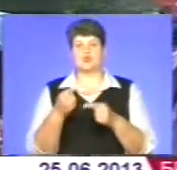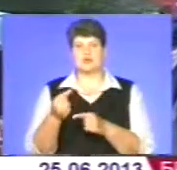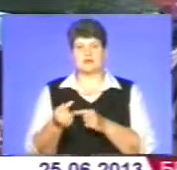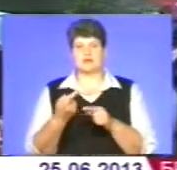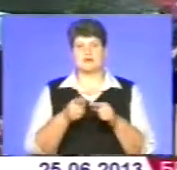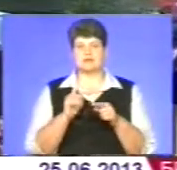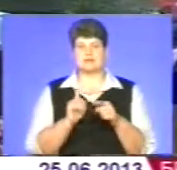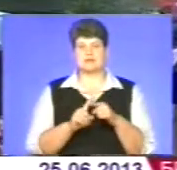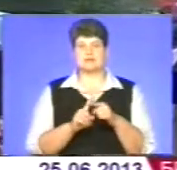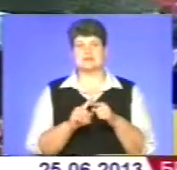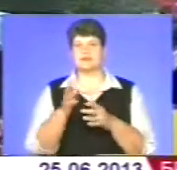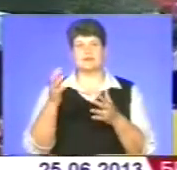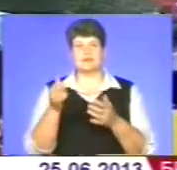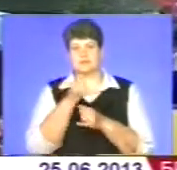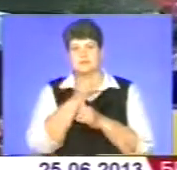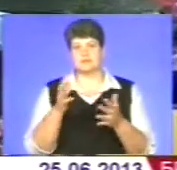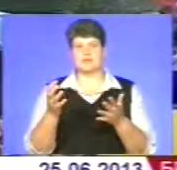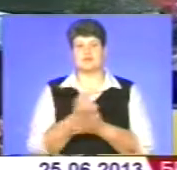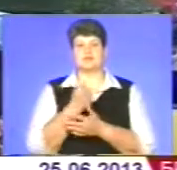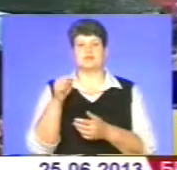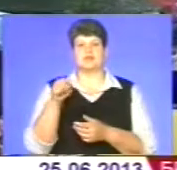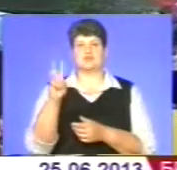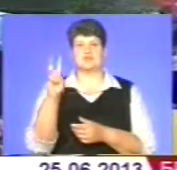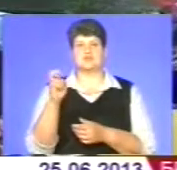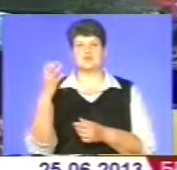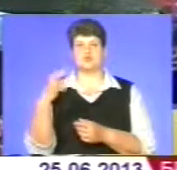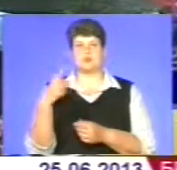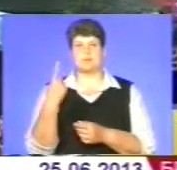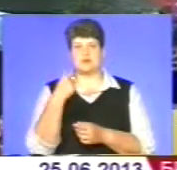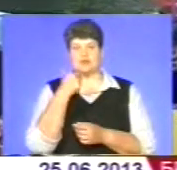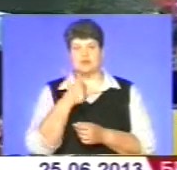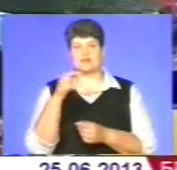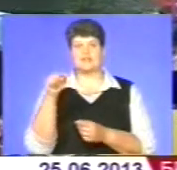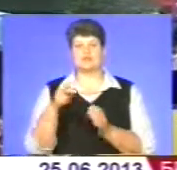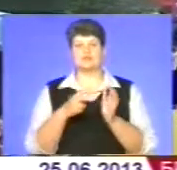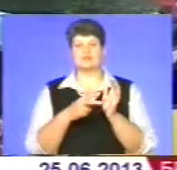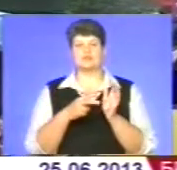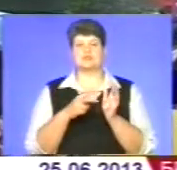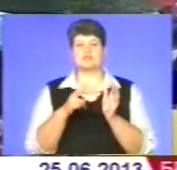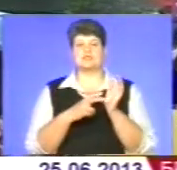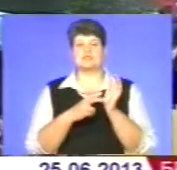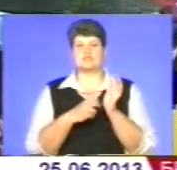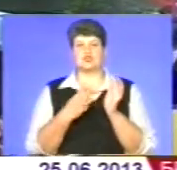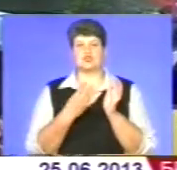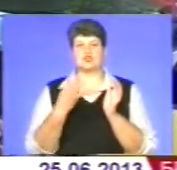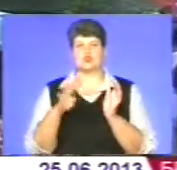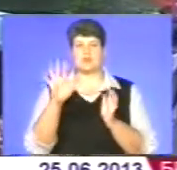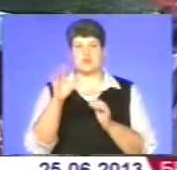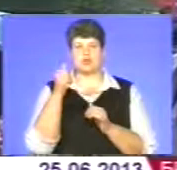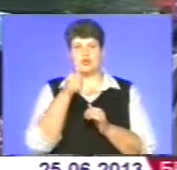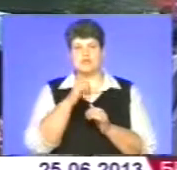фортець, які не подужав взяти Батей в 1241 році. І в 775-ту річницю цієї героїчної оборони